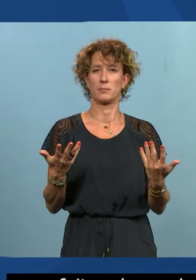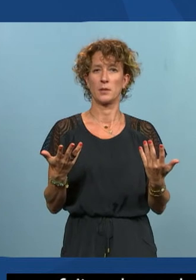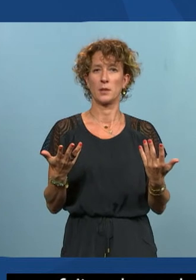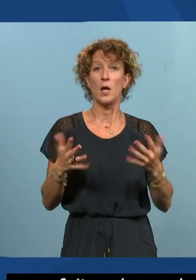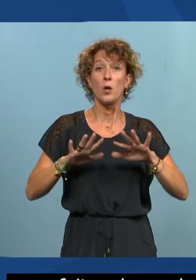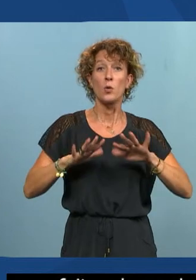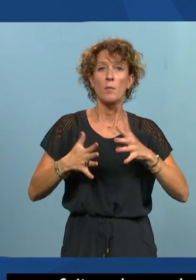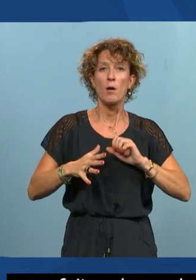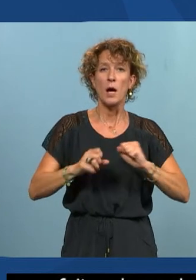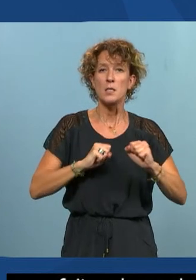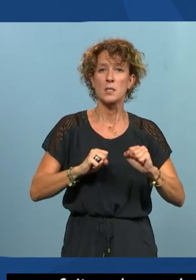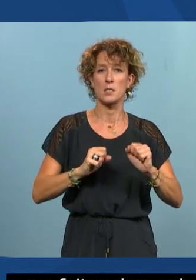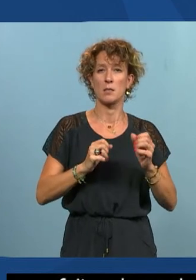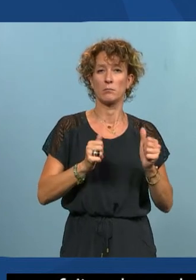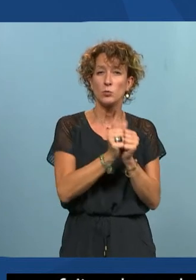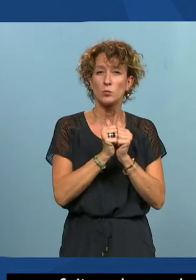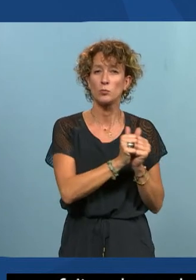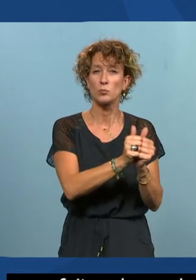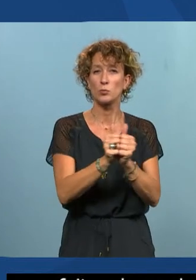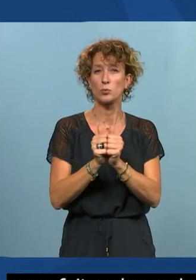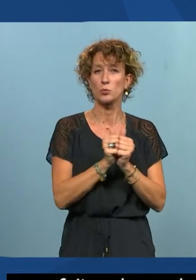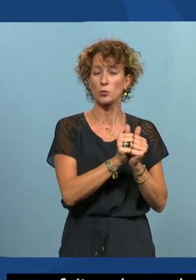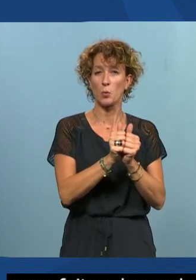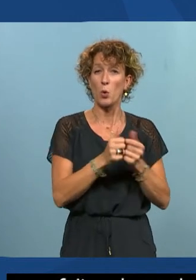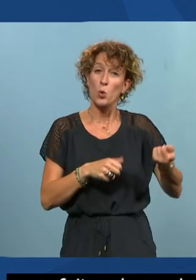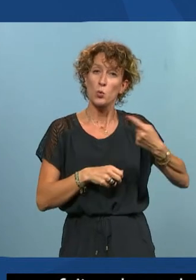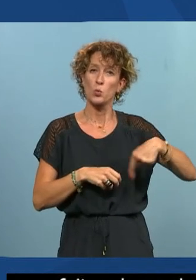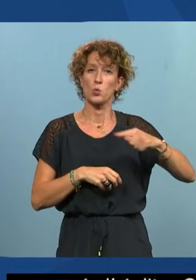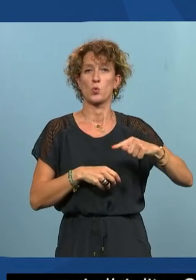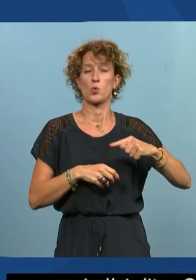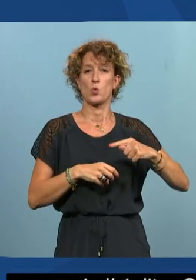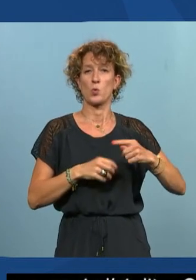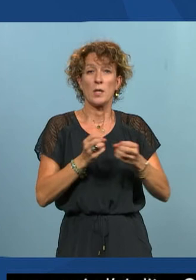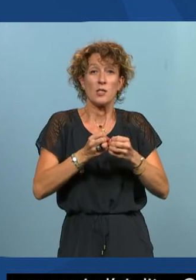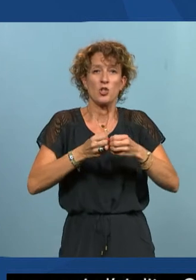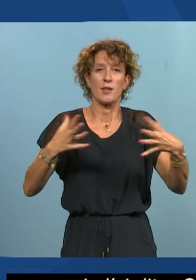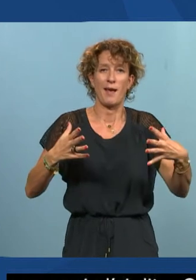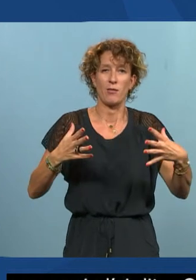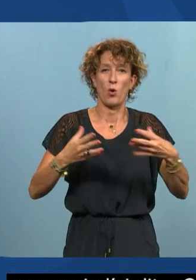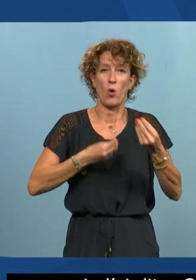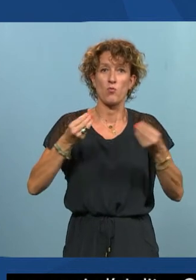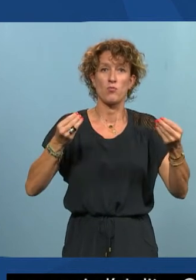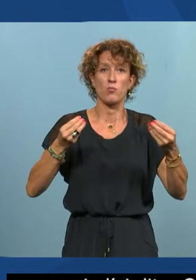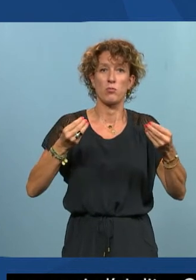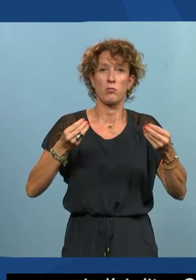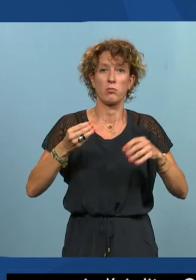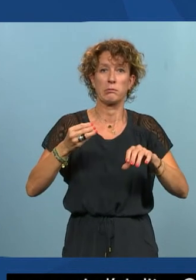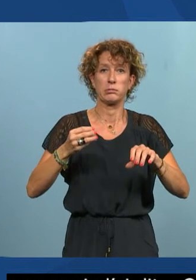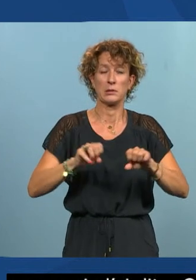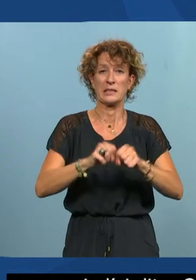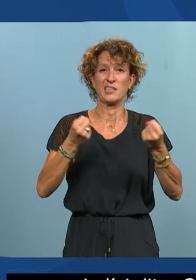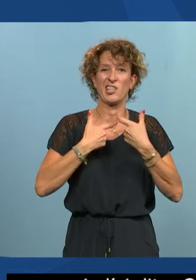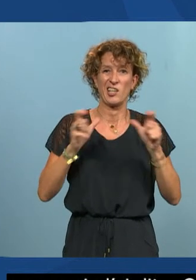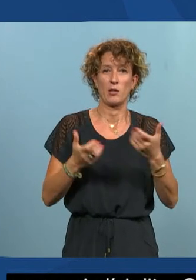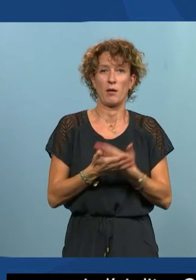comment agir collectivement on est tous générateurs ou dégénérateurs d'accessibilité en l'occurrence en sécurité on